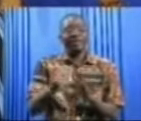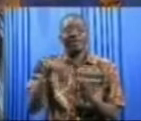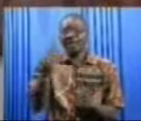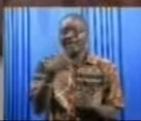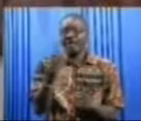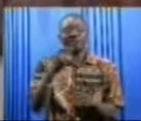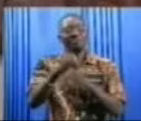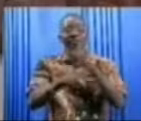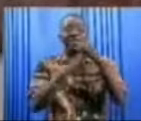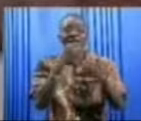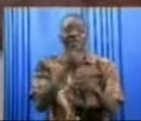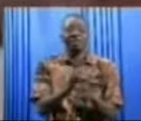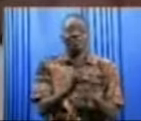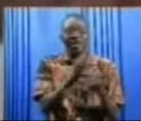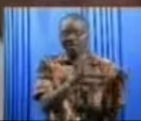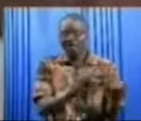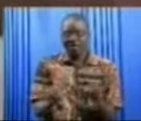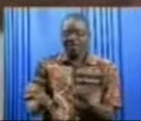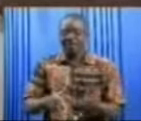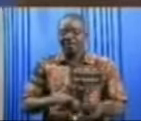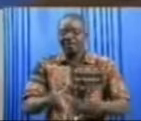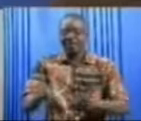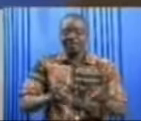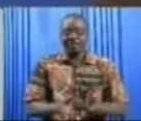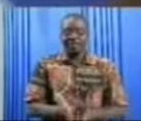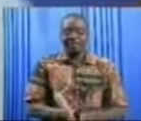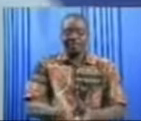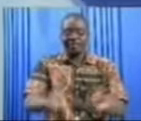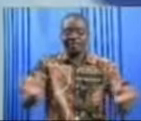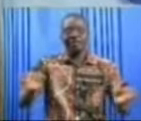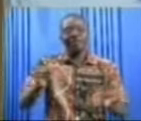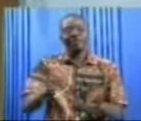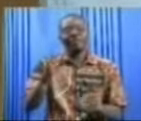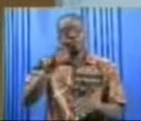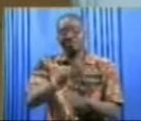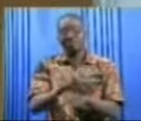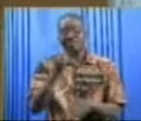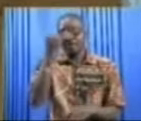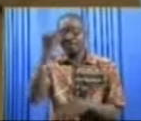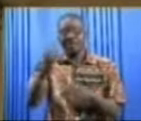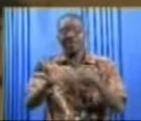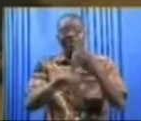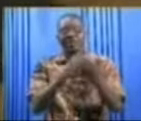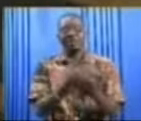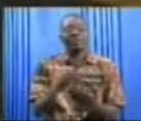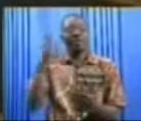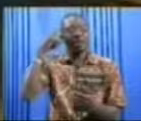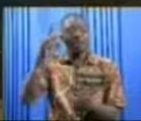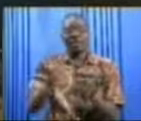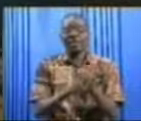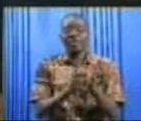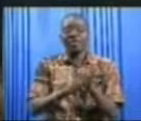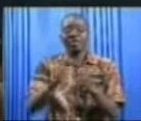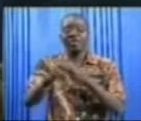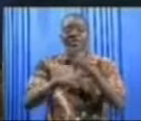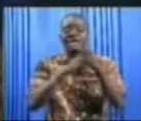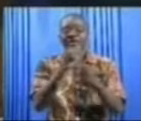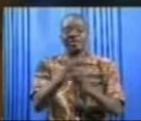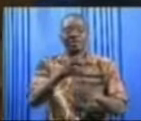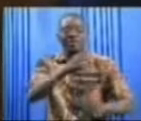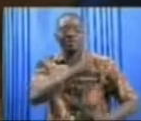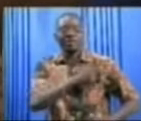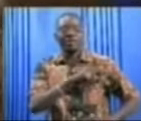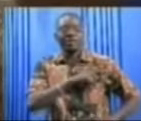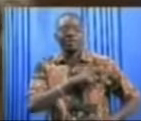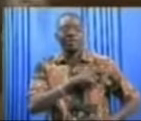international. Organisé par la Direction générale de la propriété industrielle en collaboration avec l'école nationale des sous-officiers de